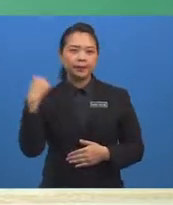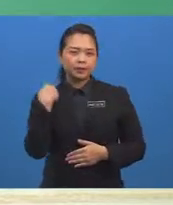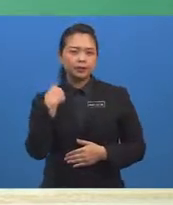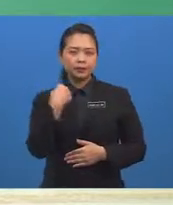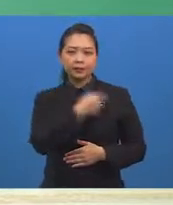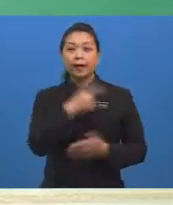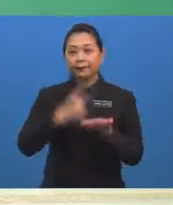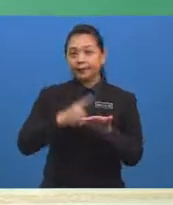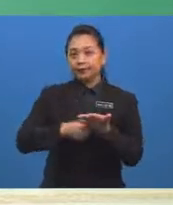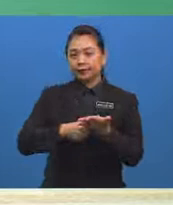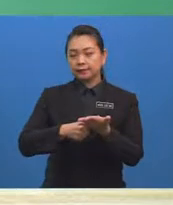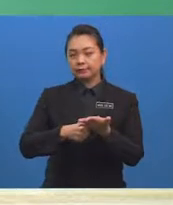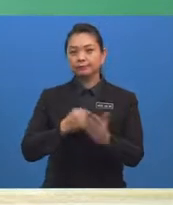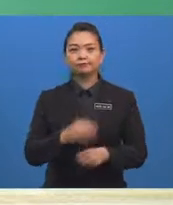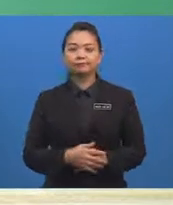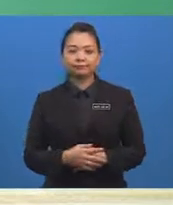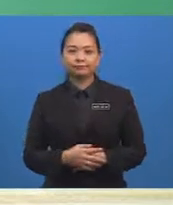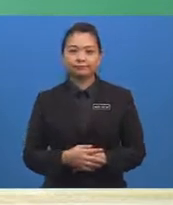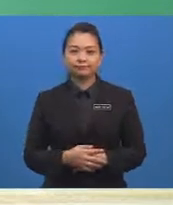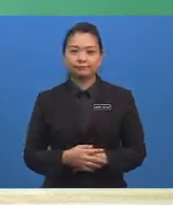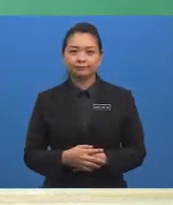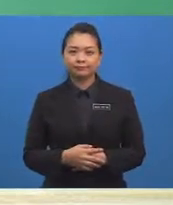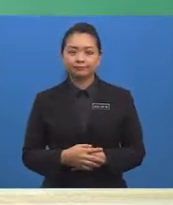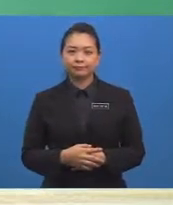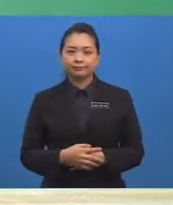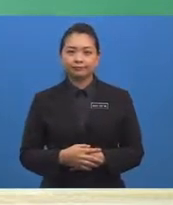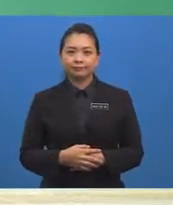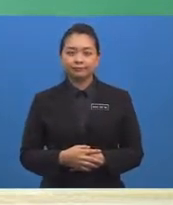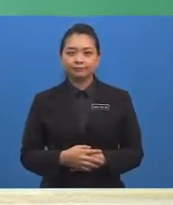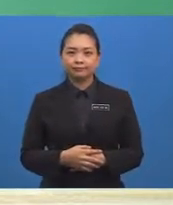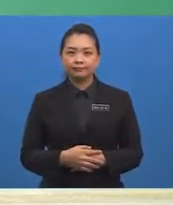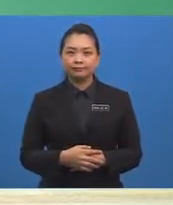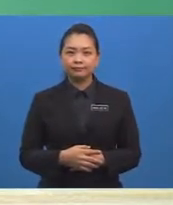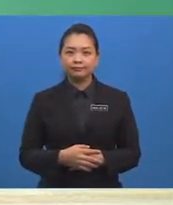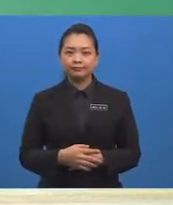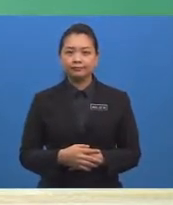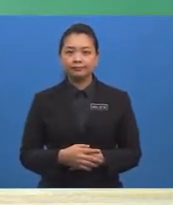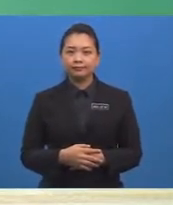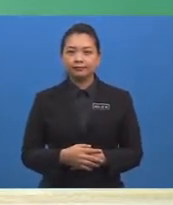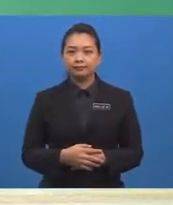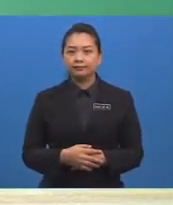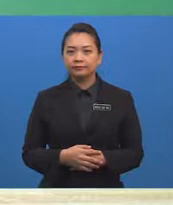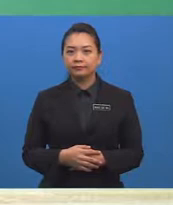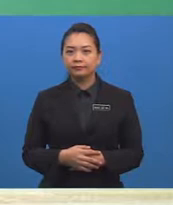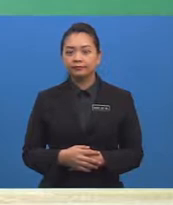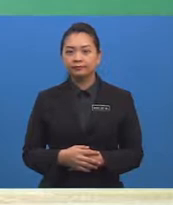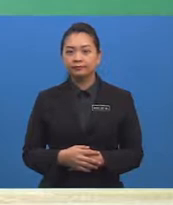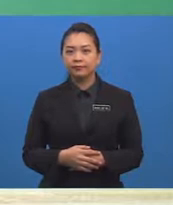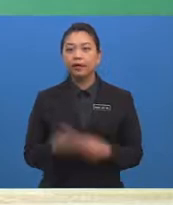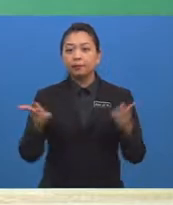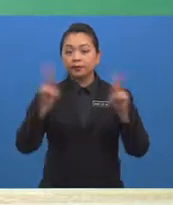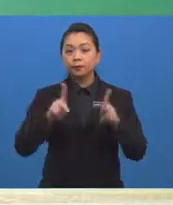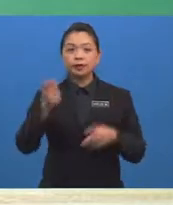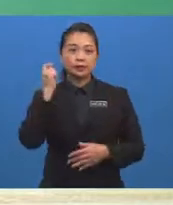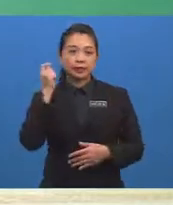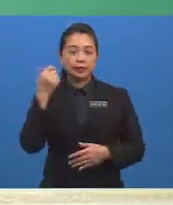bincangkan dapatan anda Sebelum cikgu kupaskan dengan lebih lanjut Peristiwa sebentar tadi